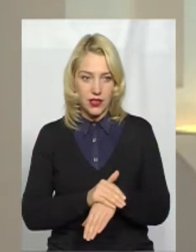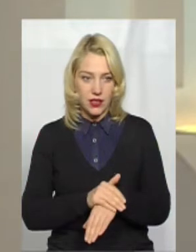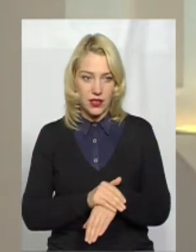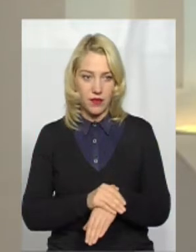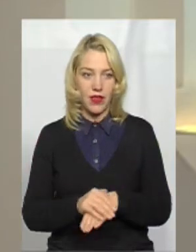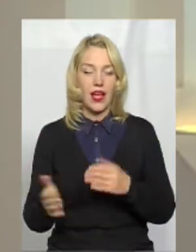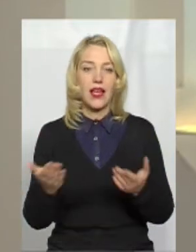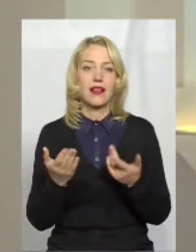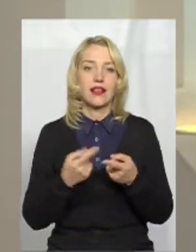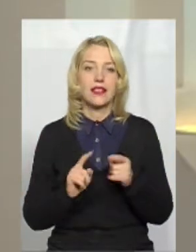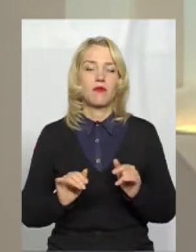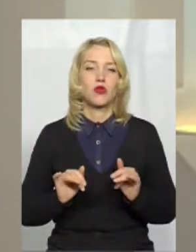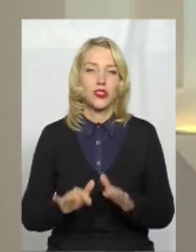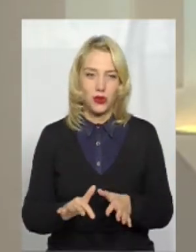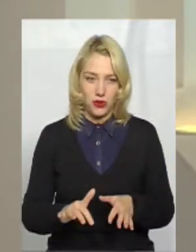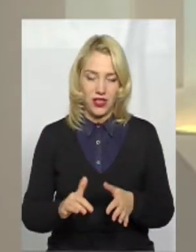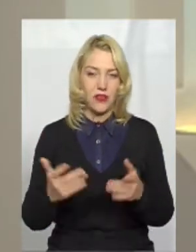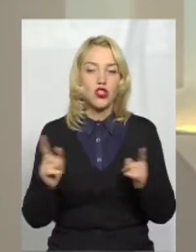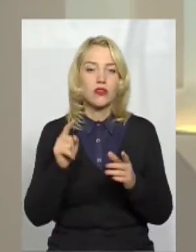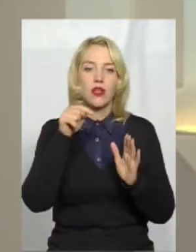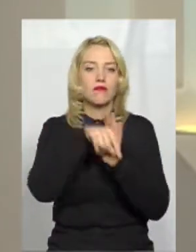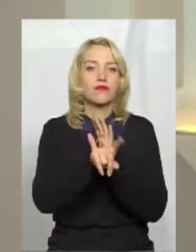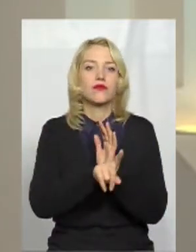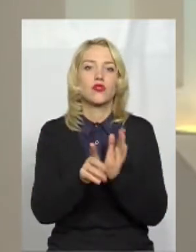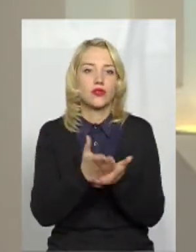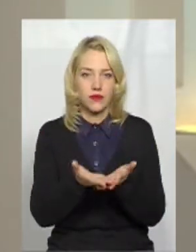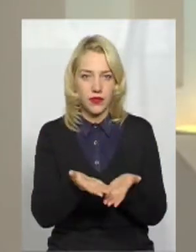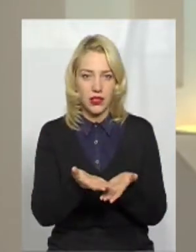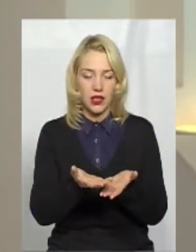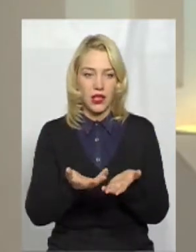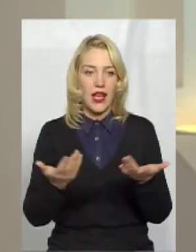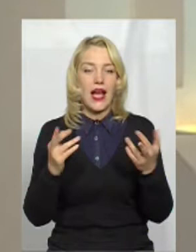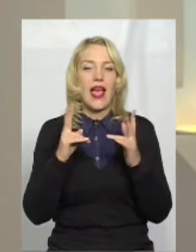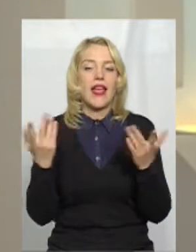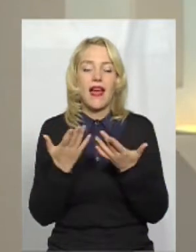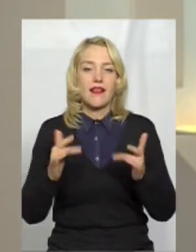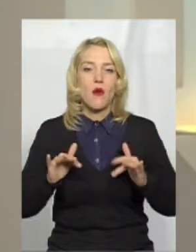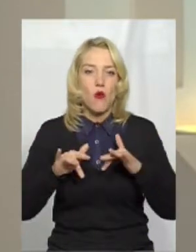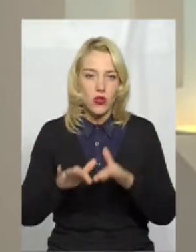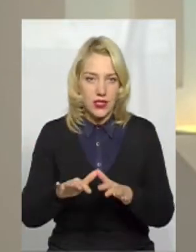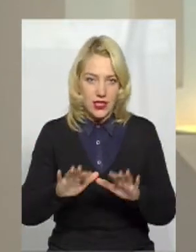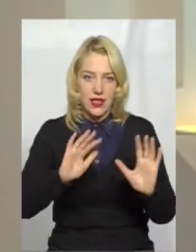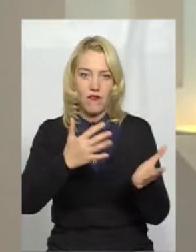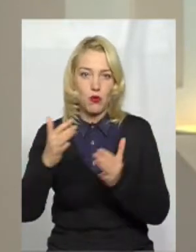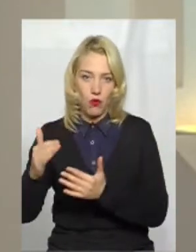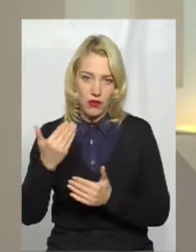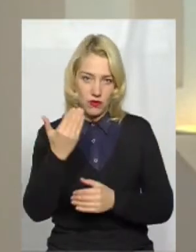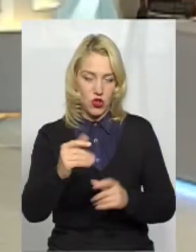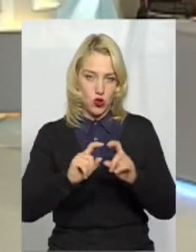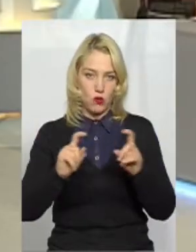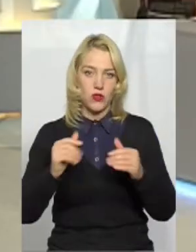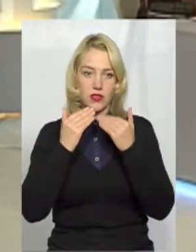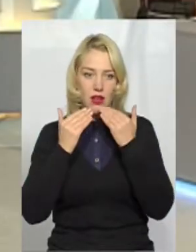яка це процедура? Що ви там робите? Які процеси відбуваються в вашому закладі?